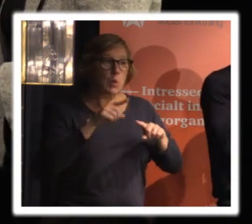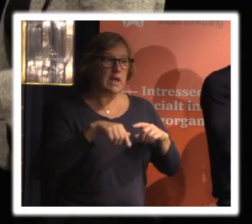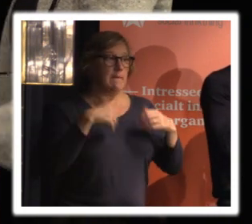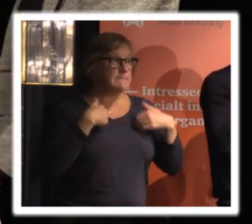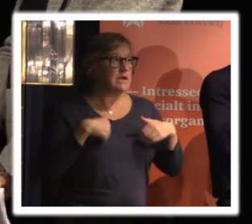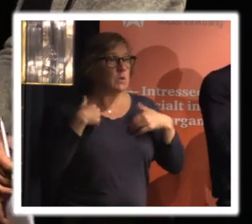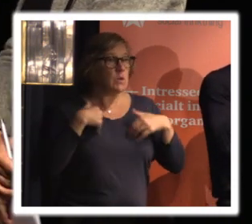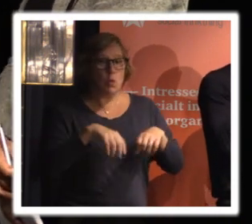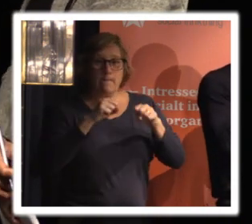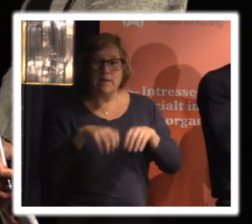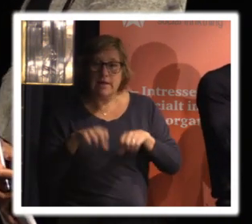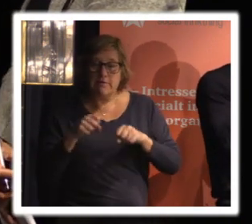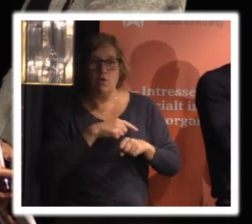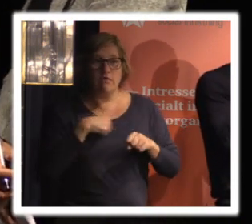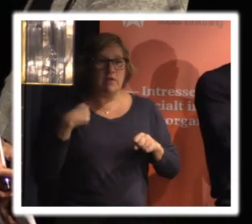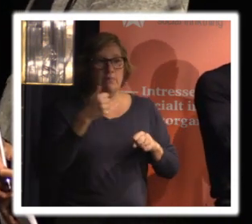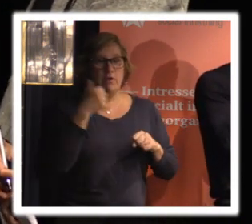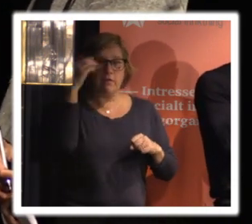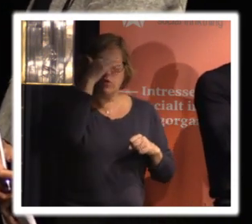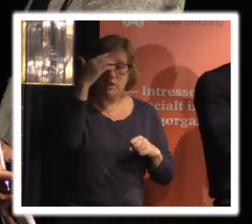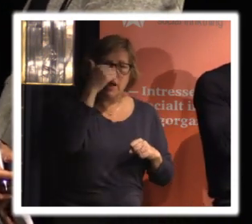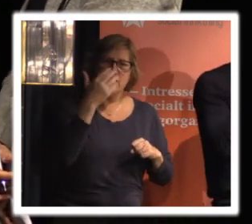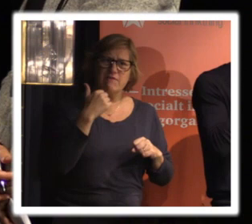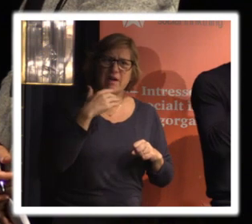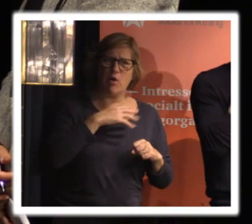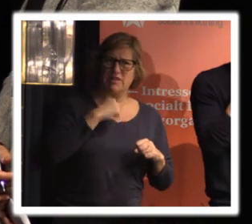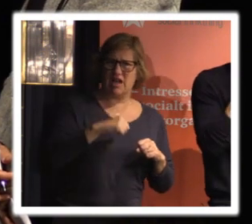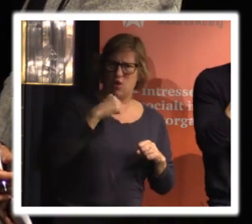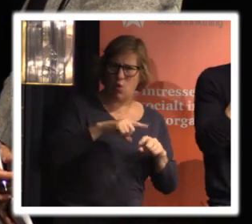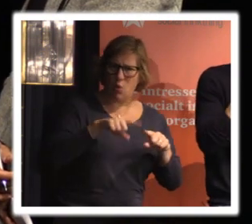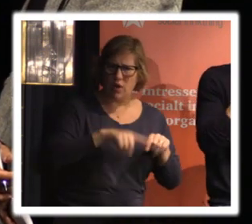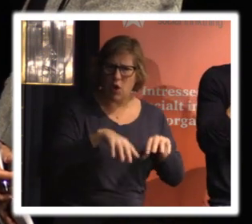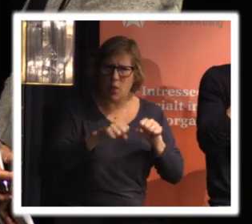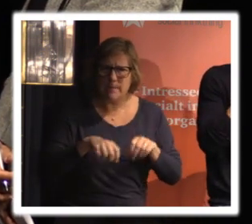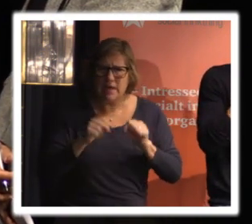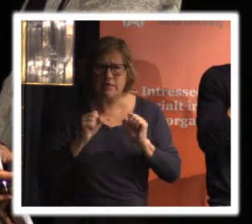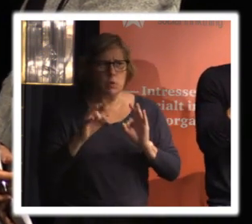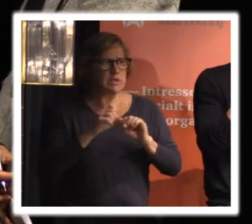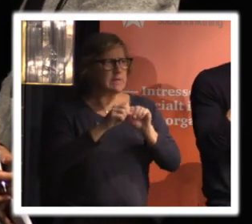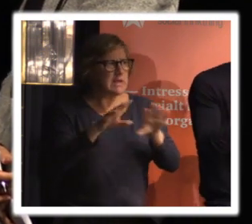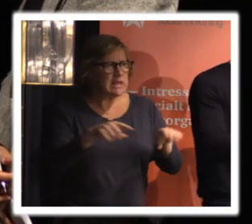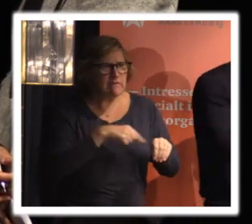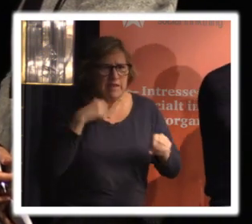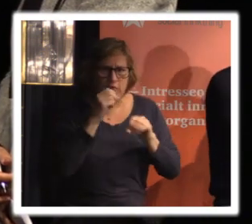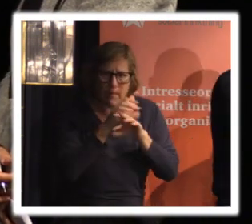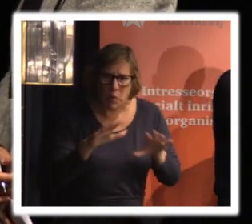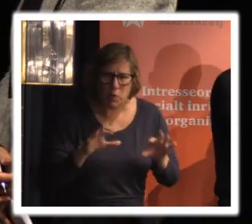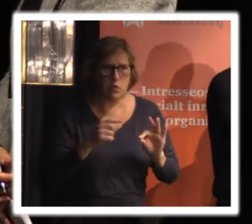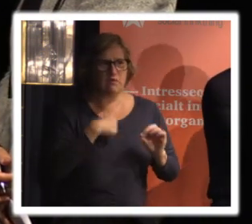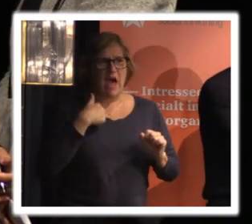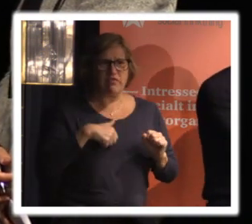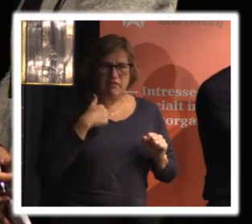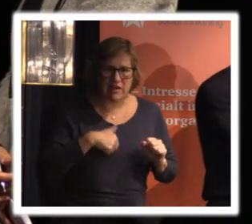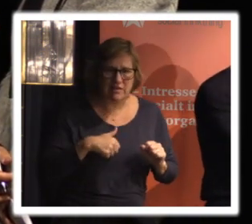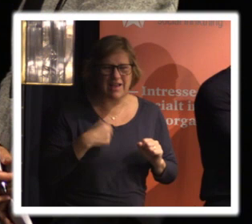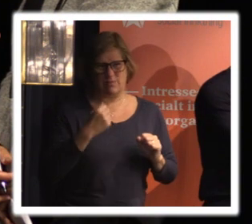och då måste vi fundera vem som har tillgång till dem och hur vi sprider dem och vad vi använder dem till och så men jag tycker att det blir